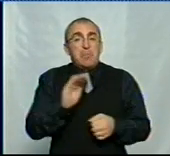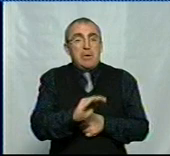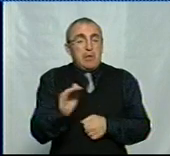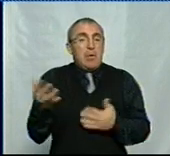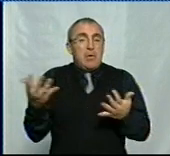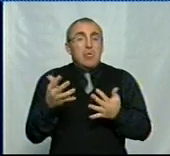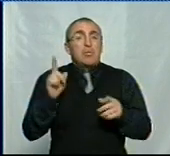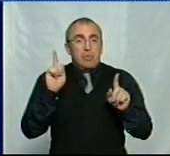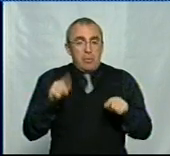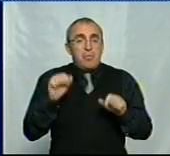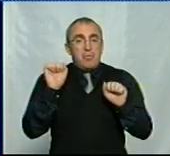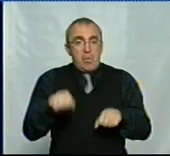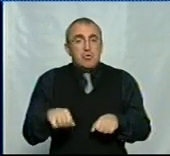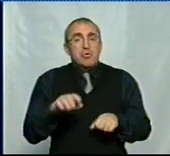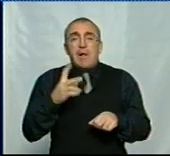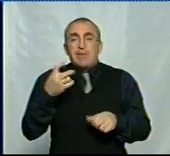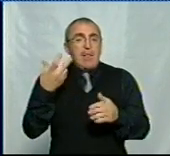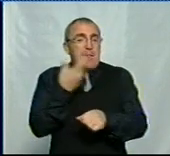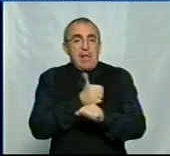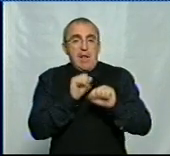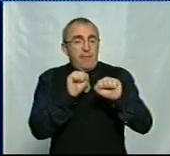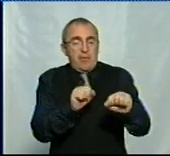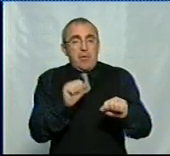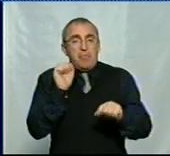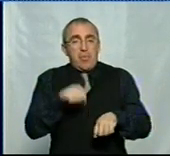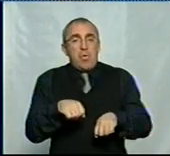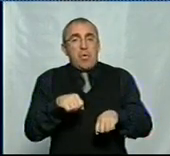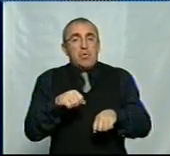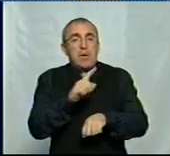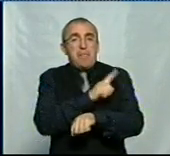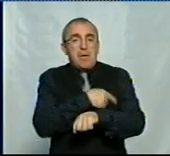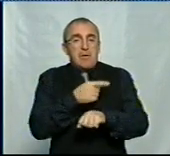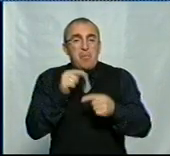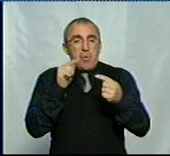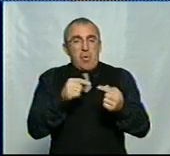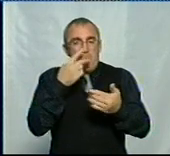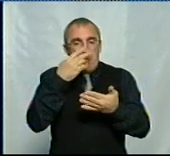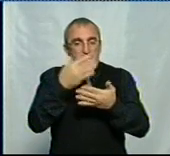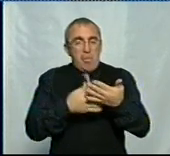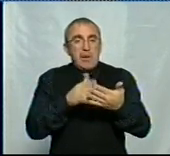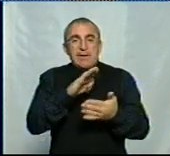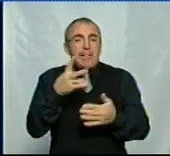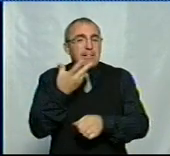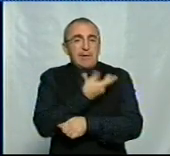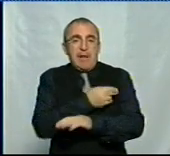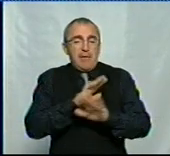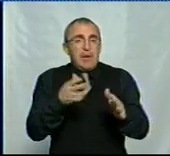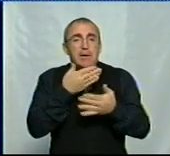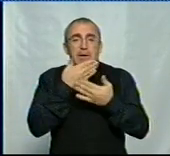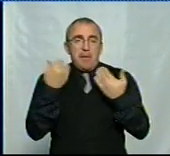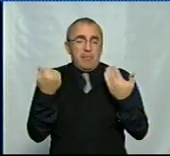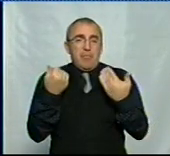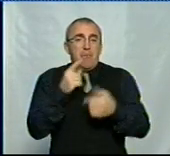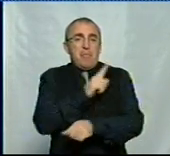які також можуть бути невакциновані, можуть бути медичні протипоказання. Як діти невакциновані і немає